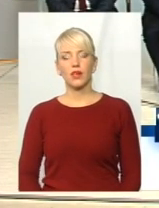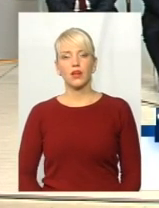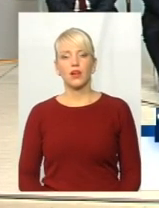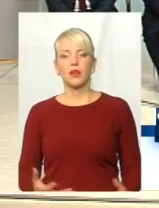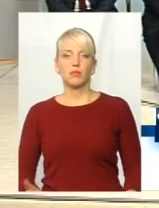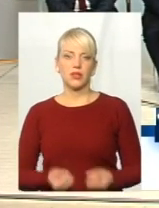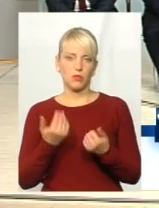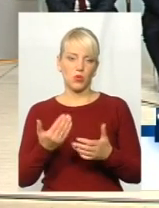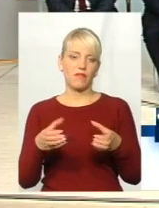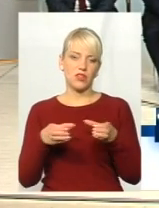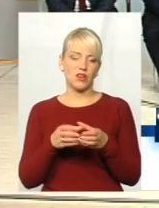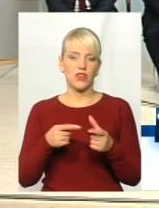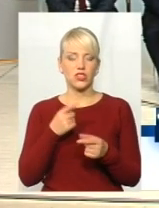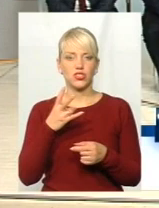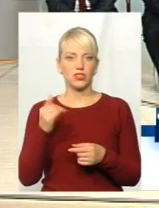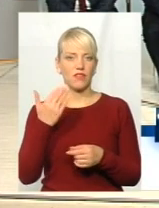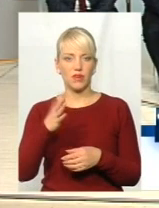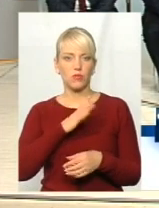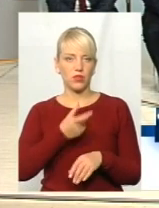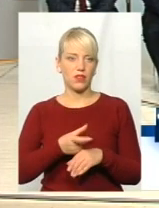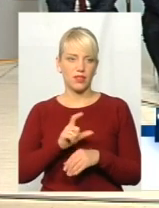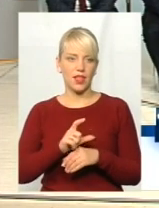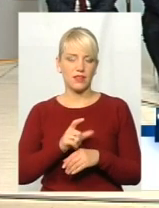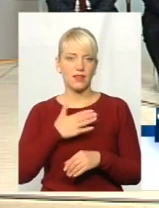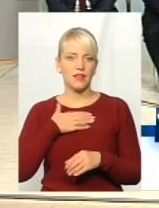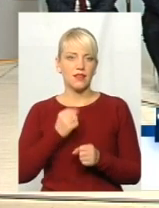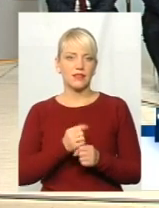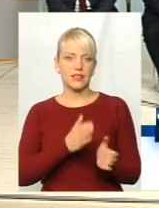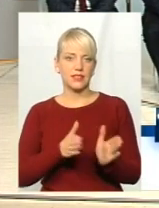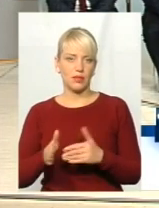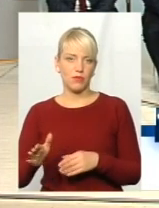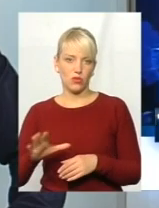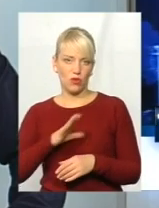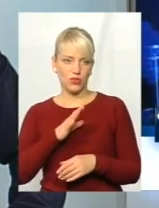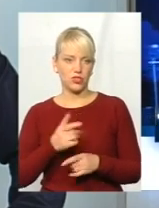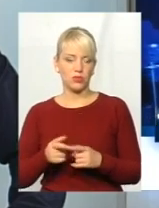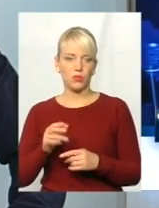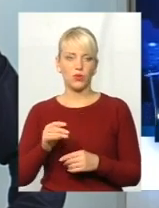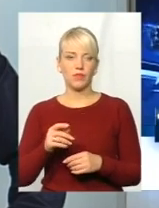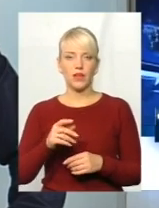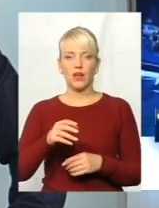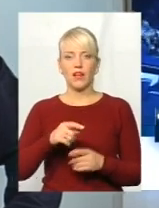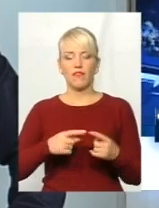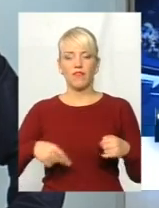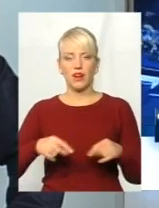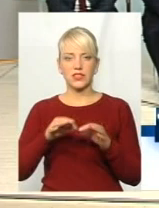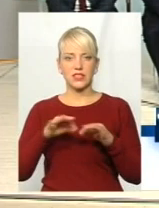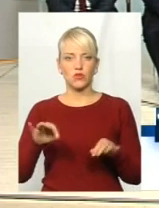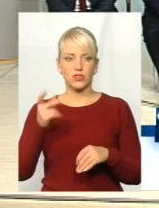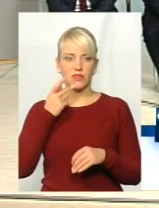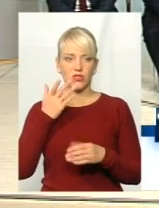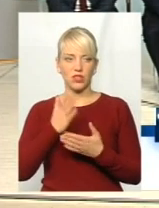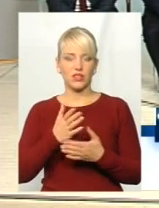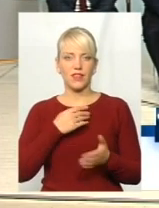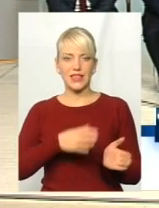ваша фракція чи ні? Ви були найдисциплінованіші на цій сесії, можна так сказати. Ну, серед найдисципліновані. Фракція «Свободи» завжди є